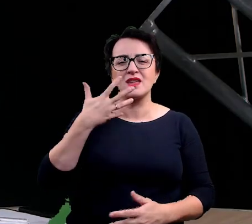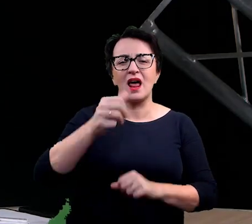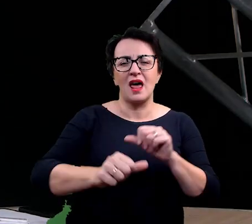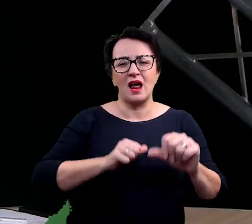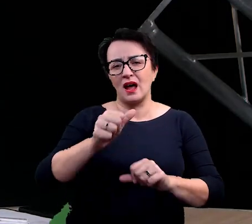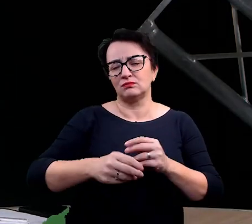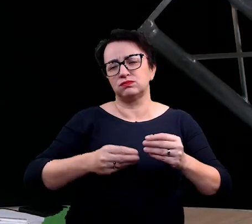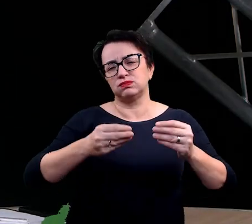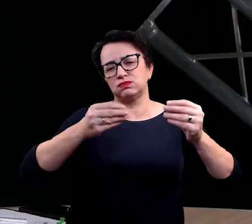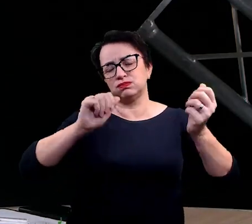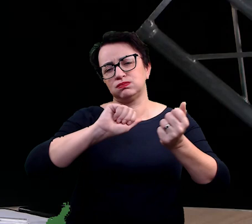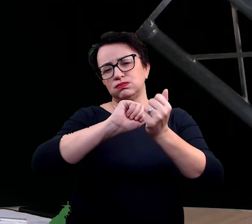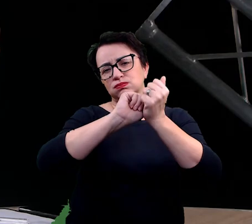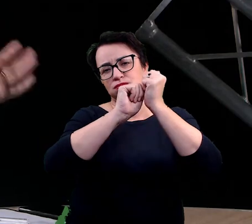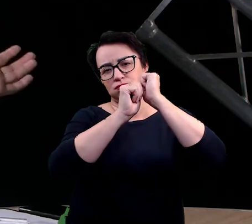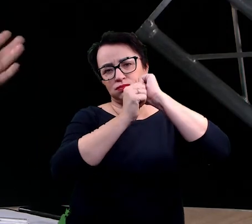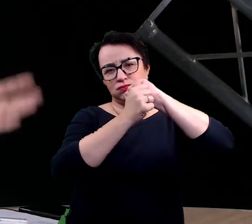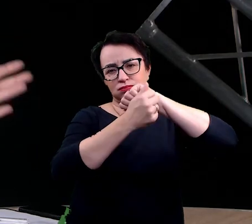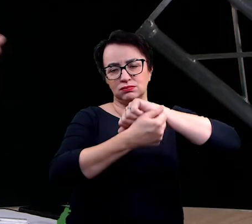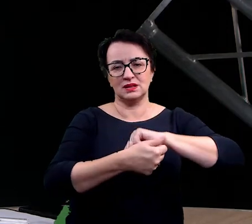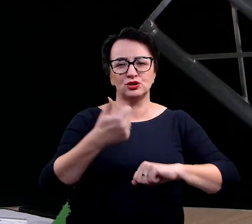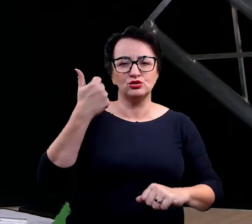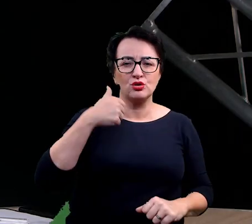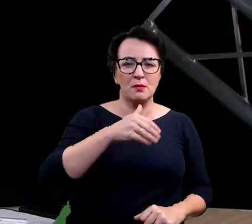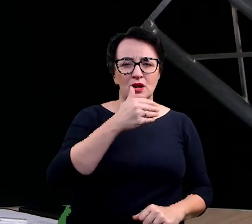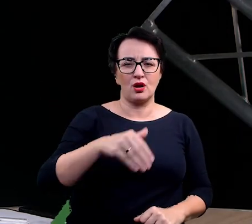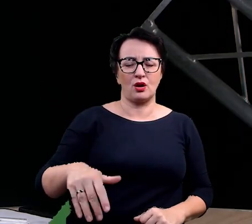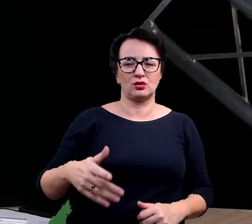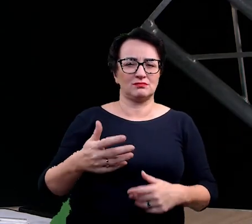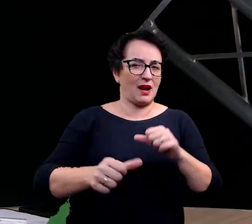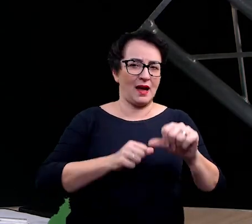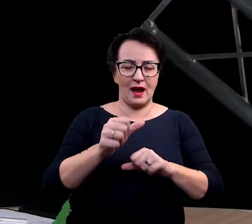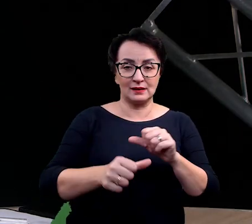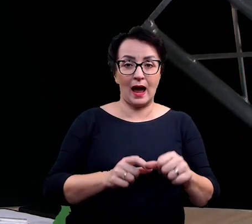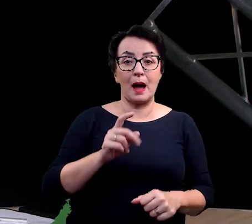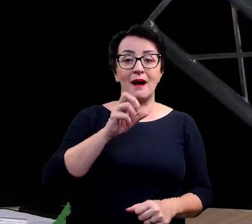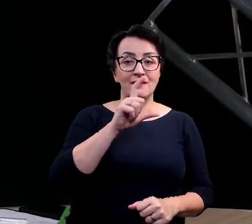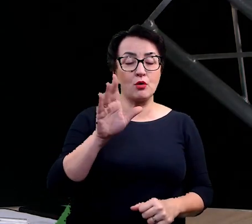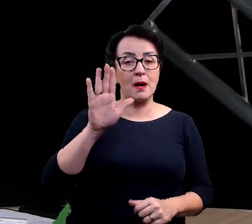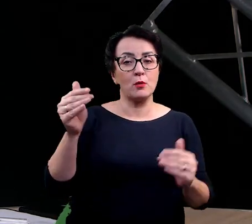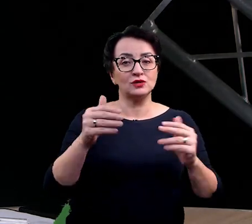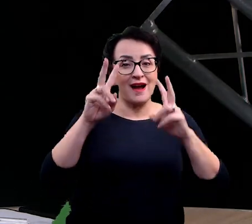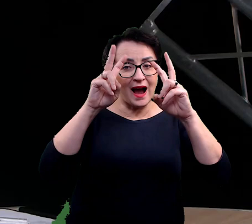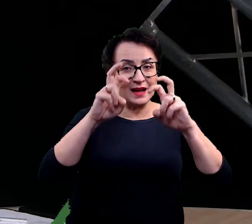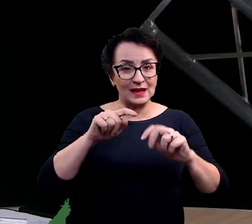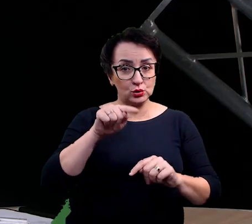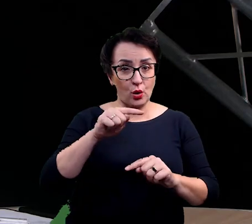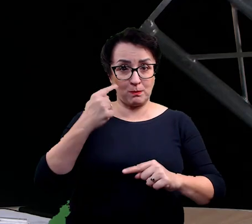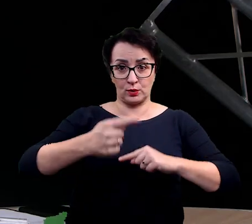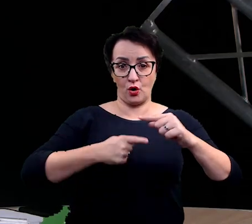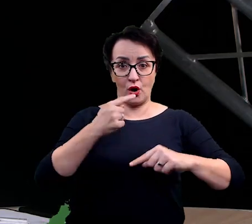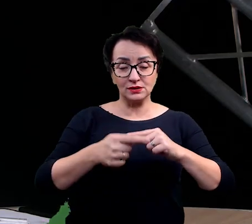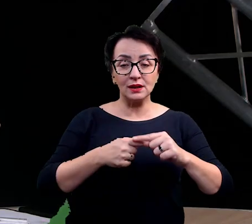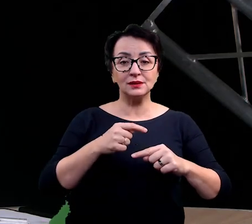jeśli nie setek i nie milionów, ale tutaj Paweł ma możliwość analizy tego procesu, który